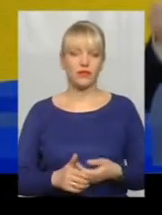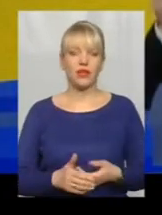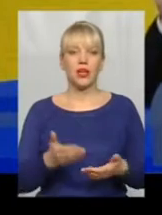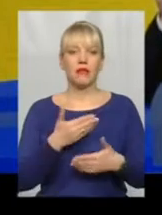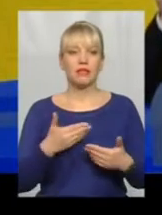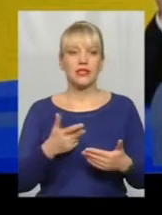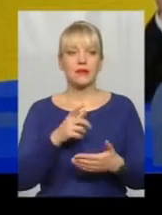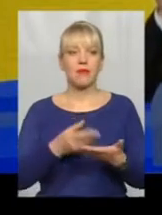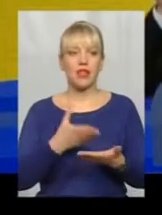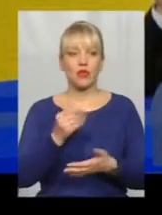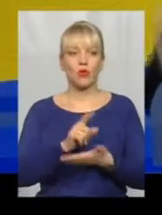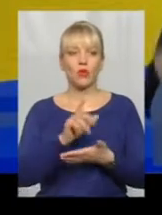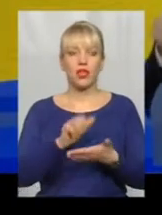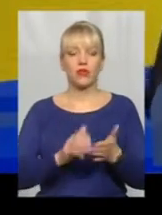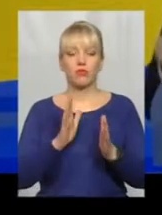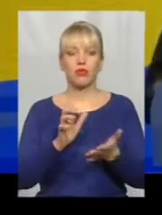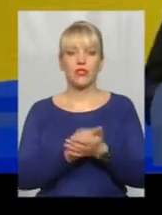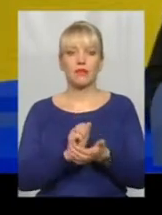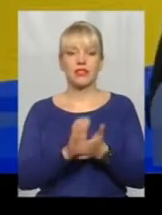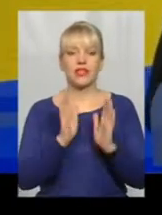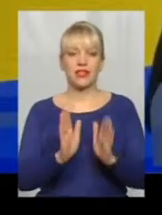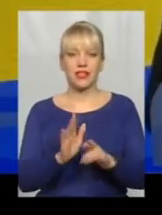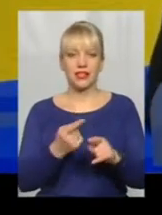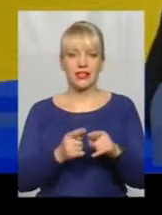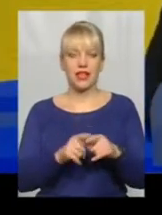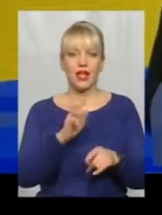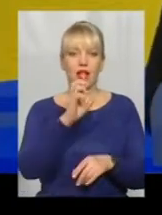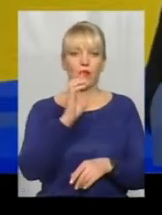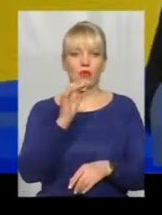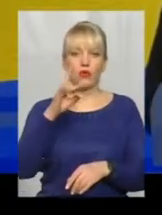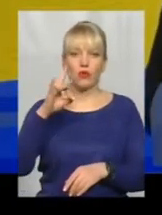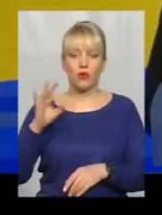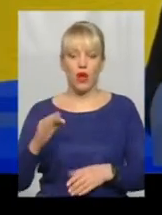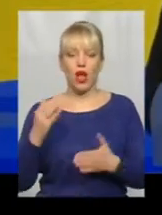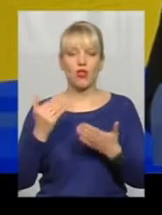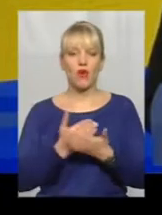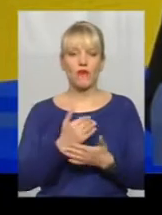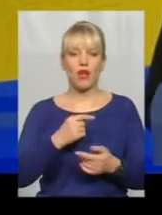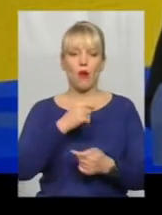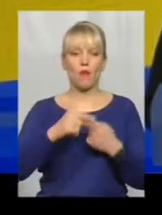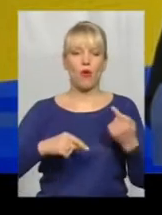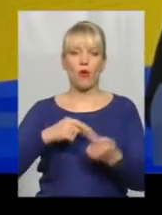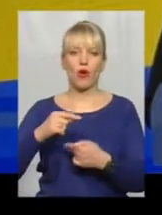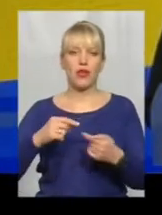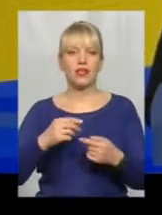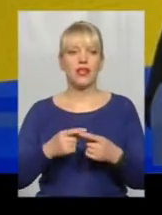Несплатою податків буде займатися лише це бюро. А нове покоління підприємців не знатиме, що таке податкова міліція,